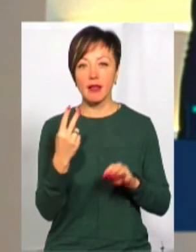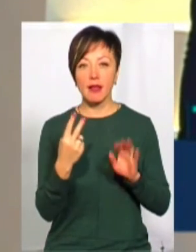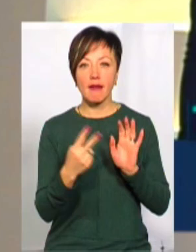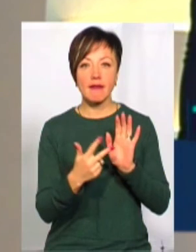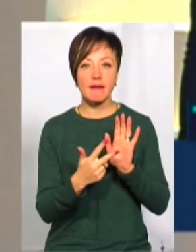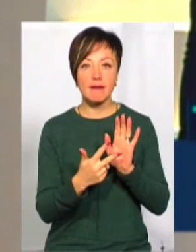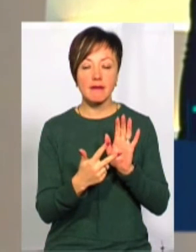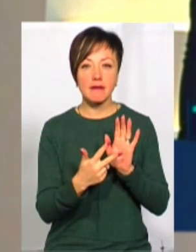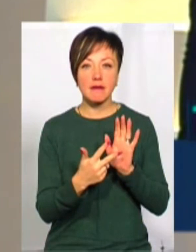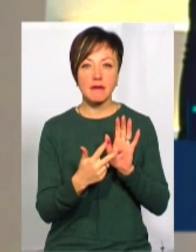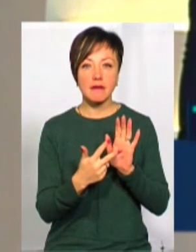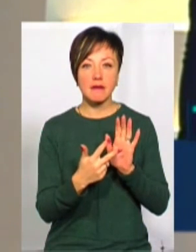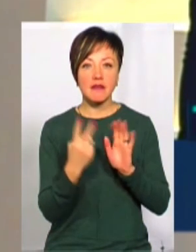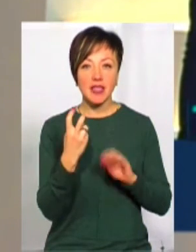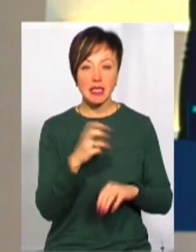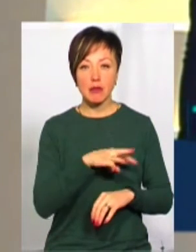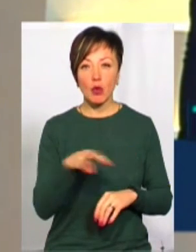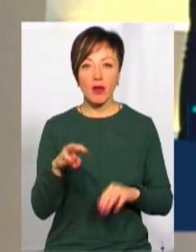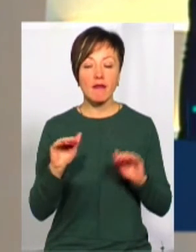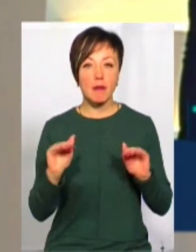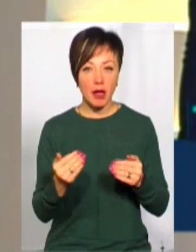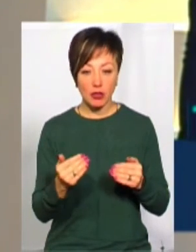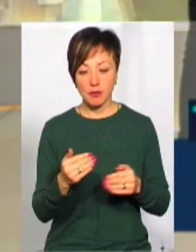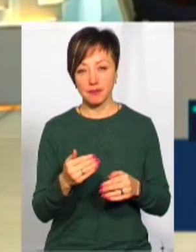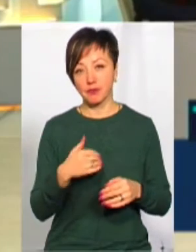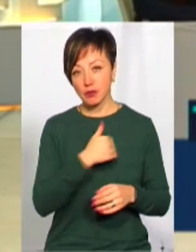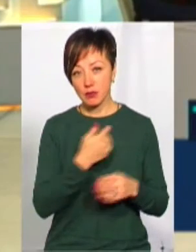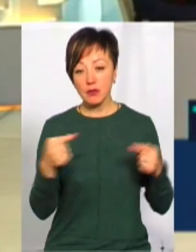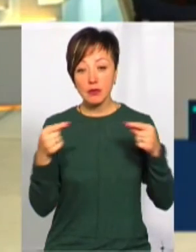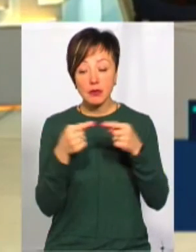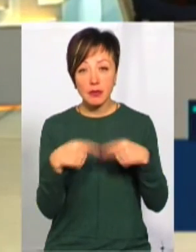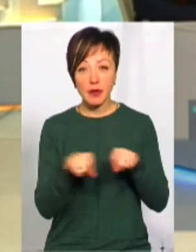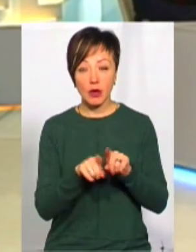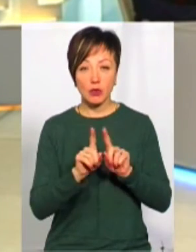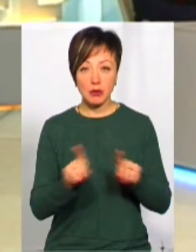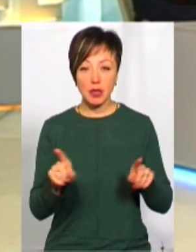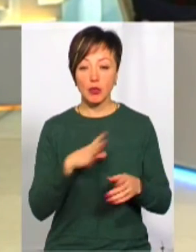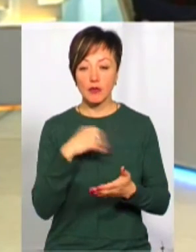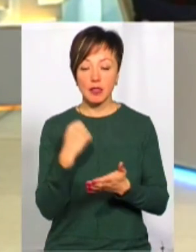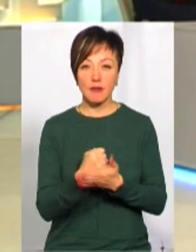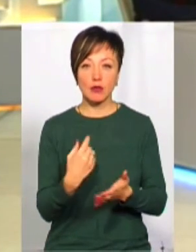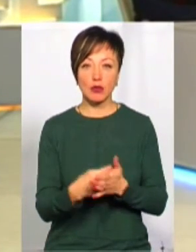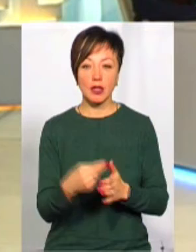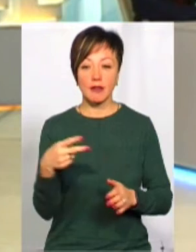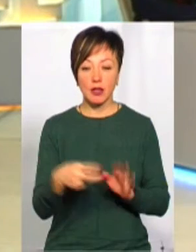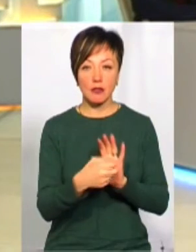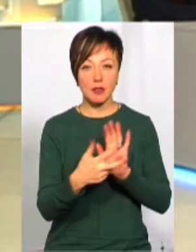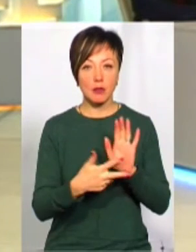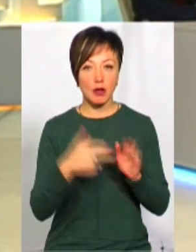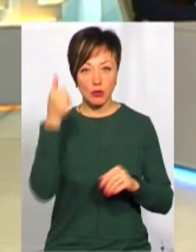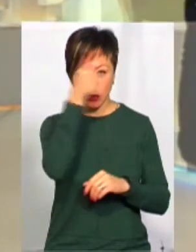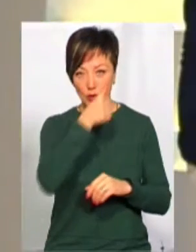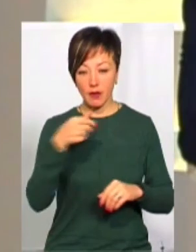мільйонів менше. Проте хотів уточнити таку деталь, що коли був затверджений бюджет у 2018